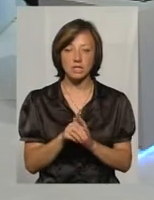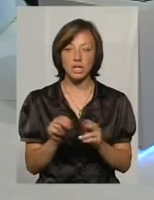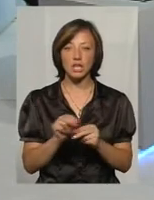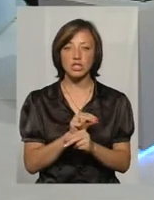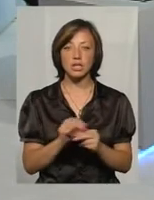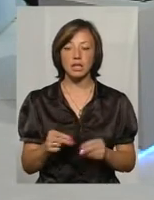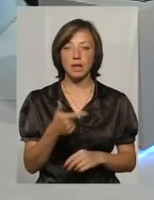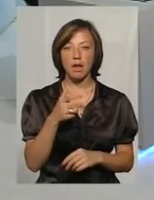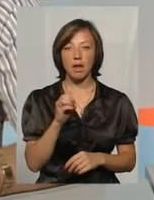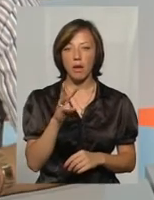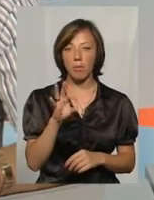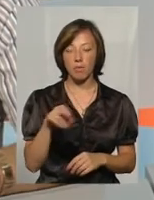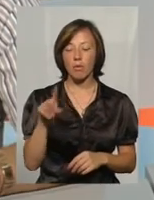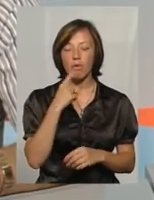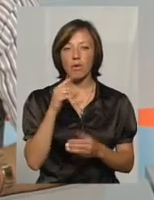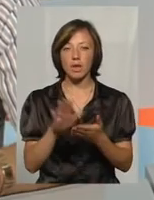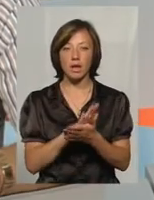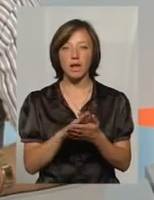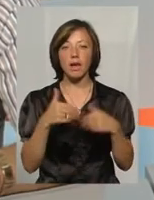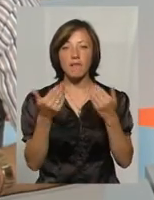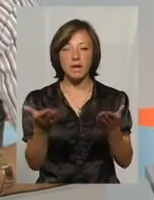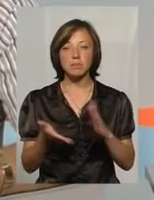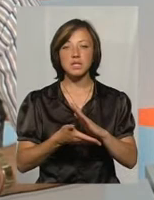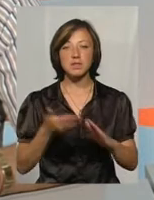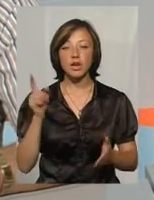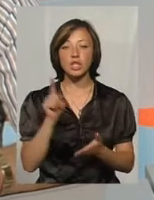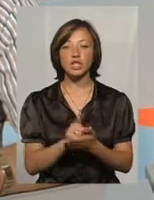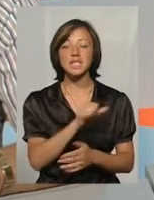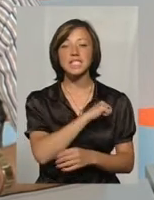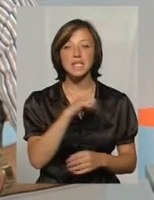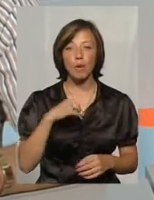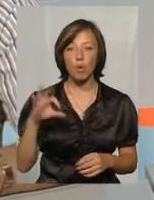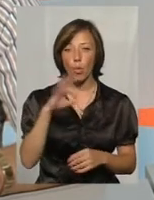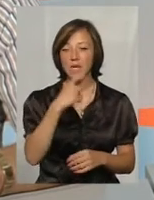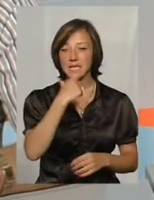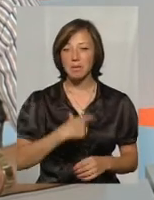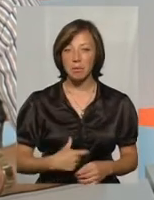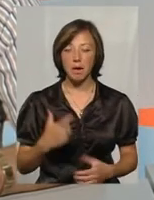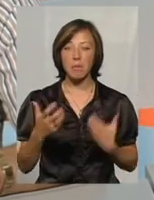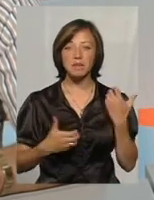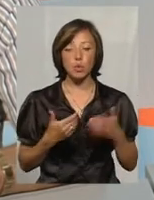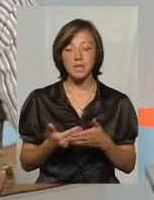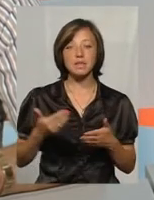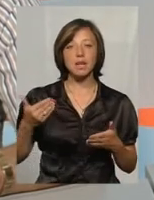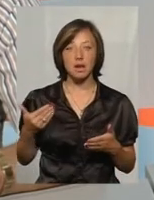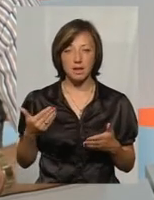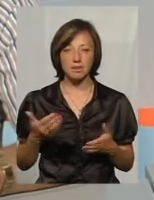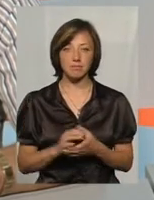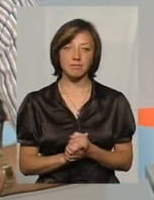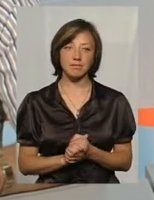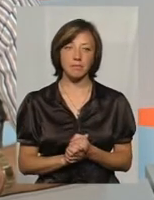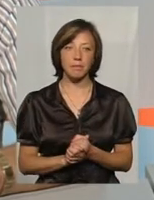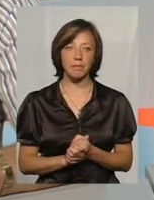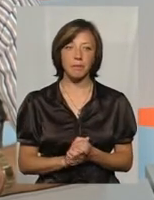гемодиалізом. І тому я вас призываю, ви должны сами о себе позаботиться зарані. Туше тушити пожар со